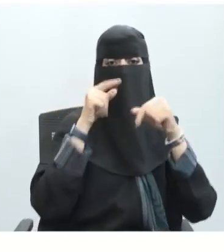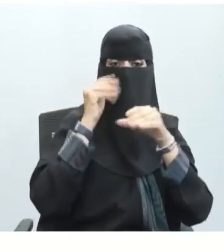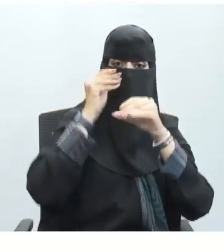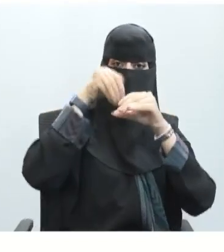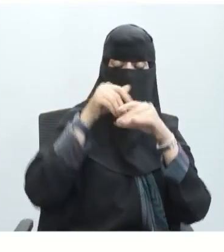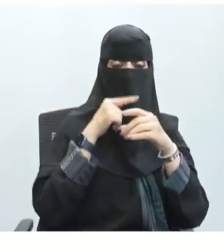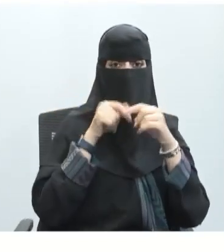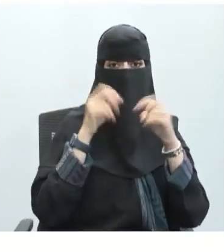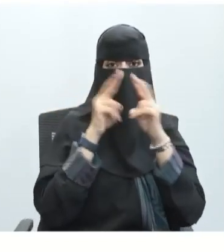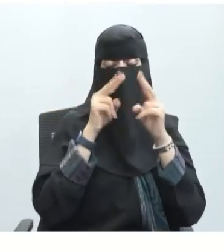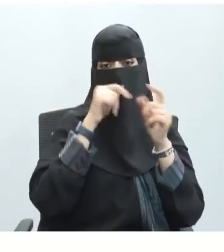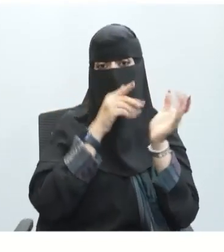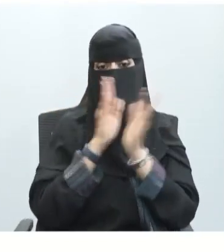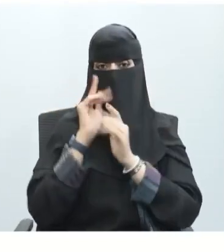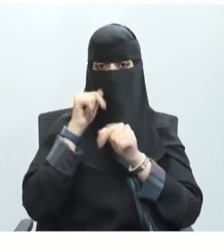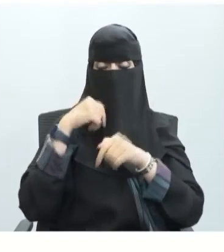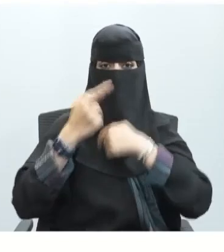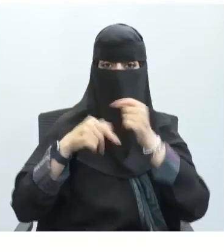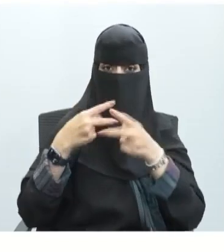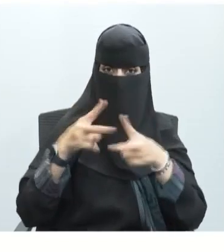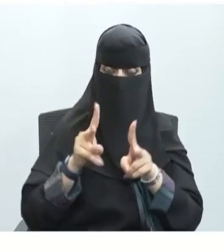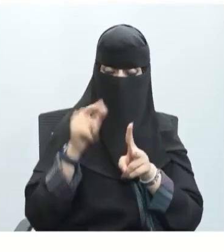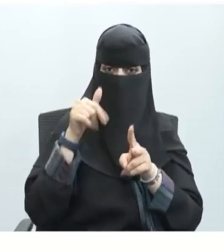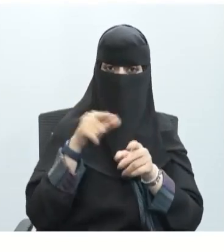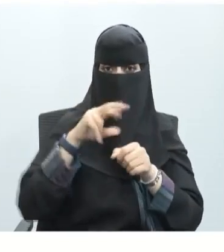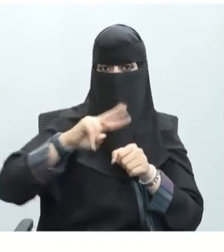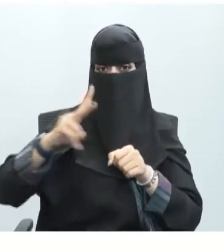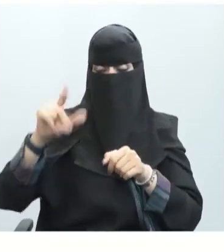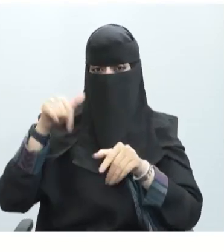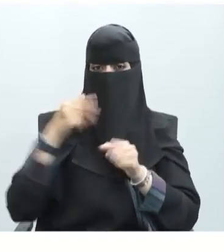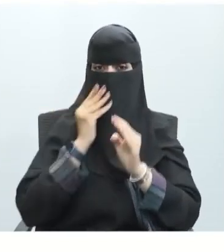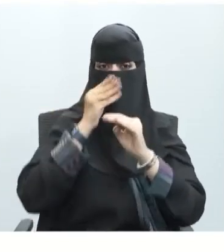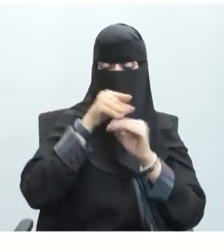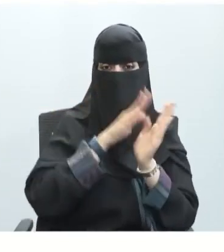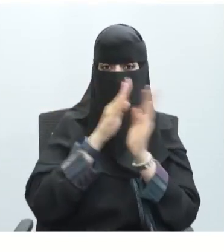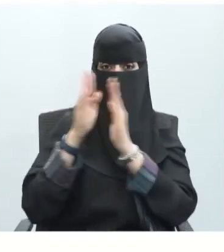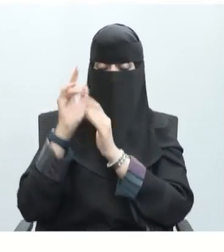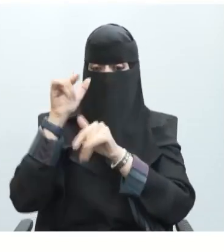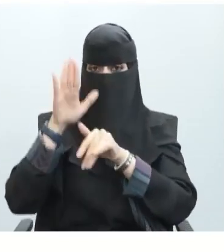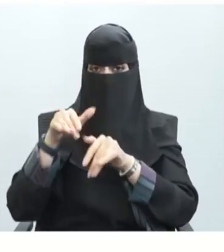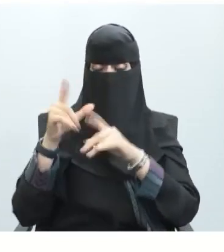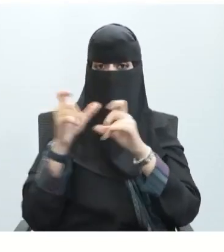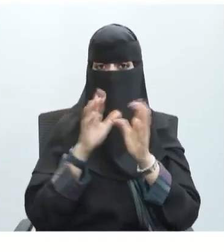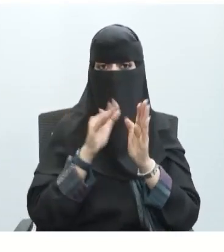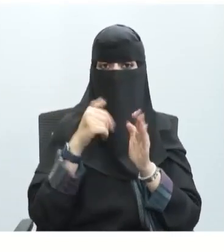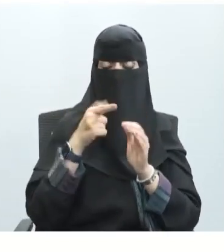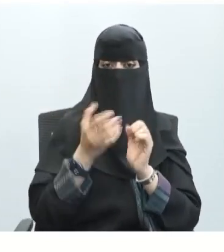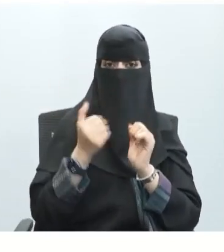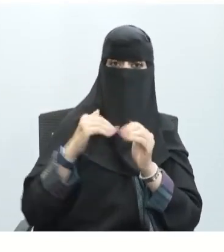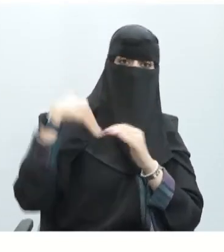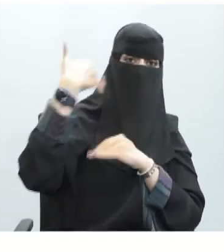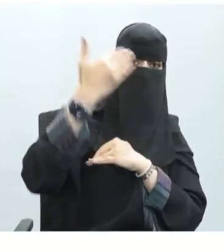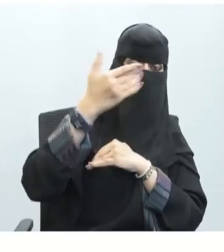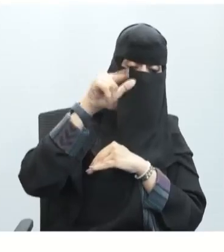الخلية مشحونا بشحنة موجبة مما يسمح بفتح قنوات أخرى لتنتقل أيونات البوتاسي عبر هذه القنوات فيصبح خارج